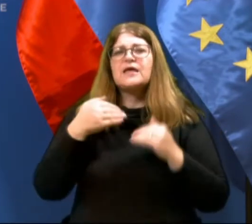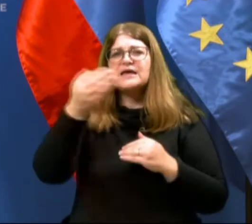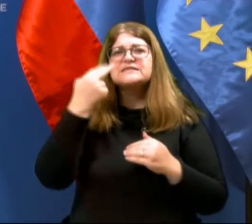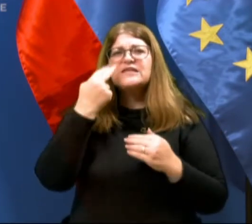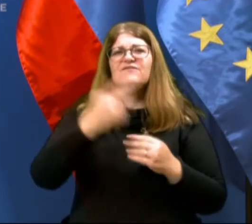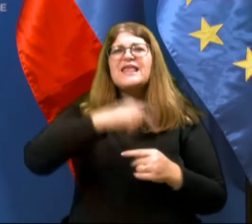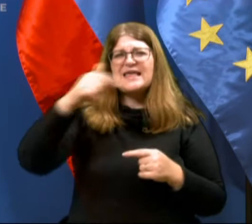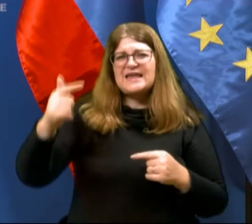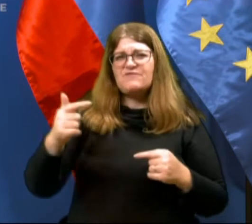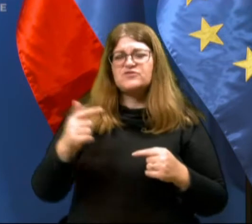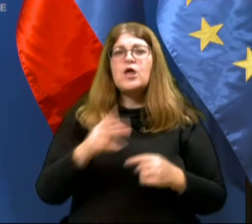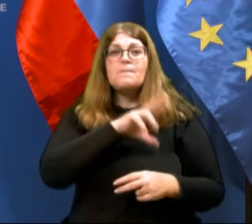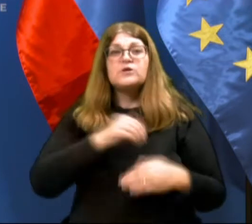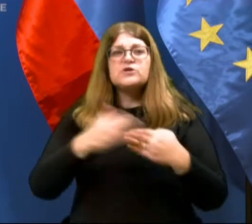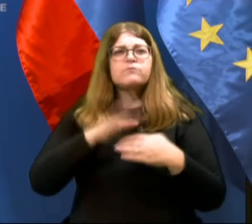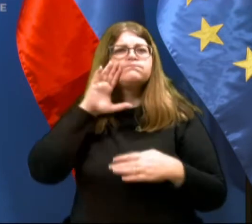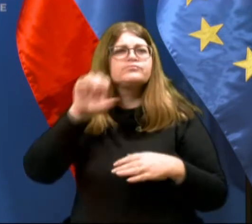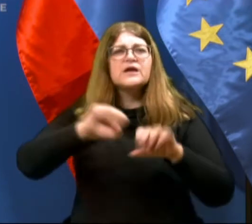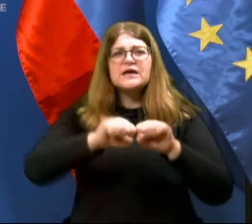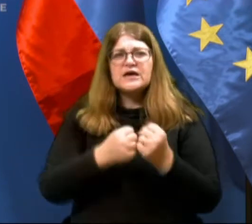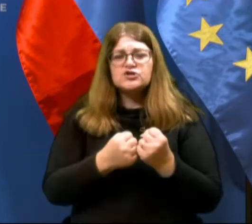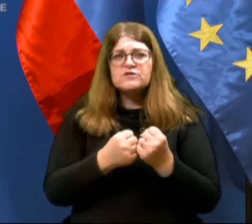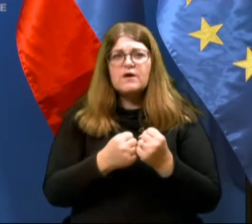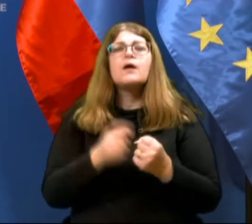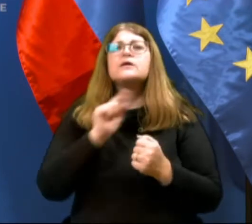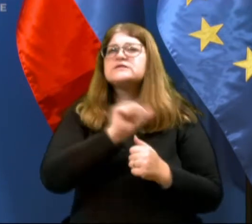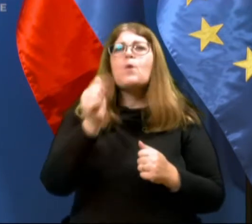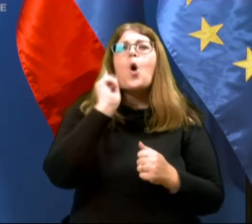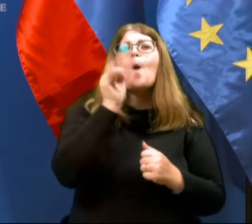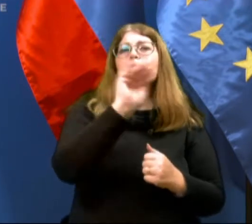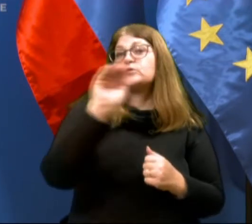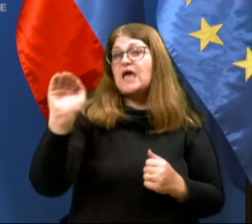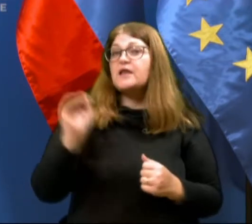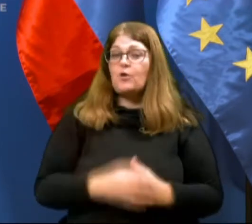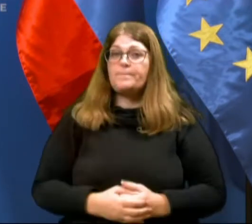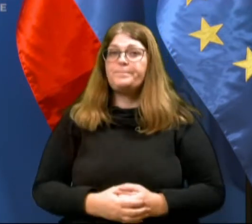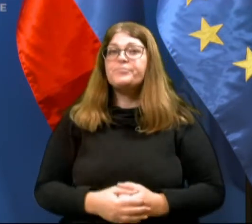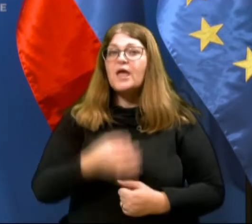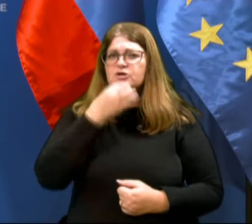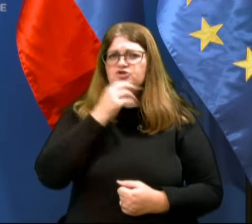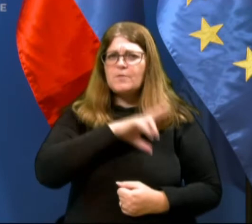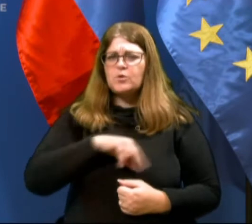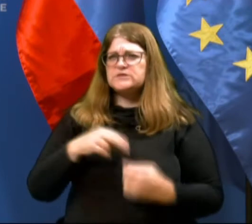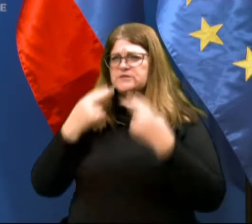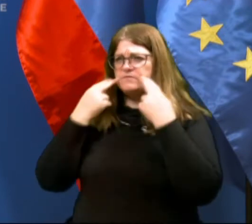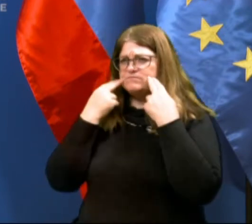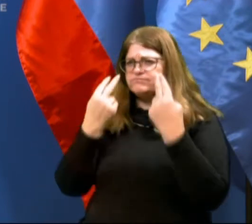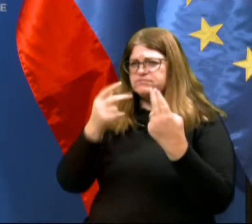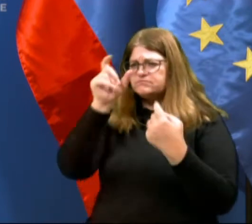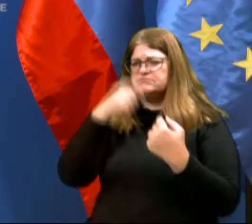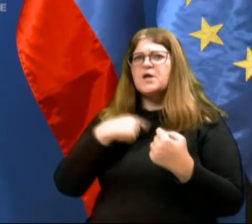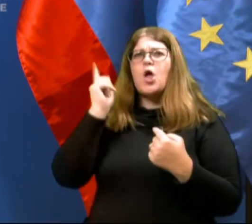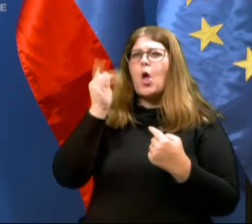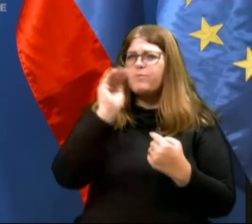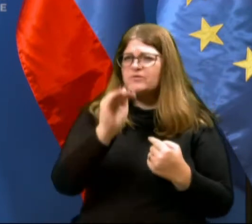prikazu, policisti ob zaznanih kršitvah v večji meri kršitelje opozarjajo. Če policisti ocenijo oziroma menijo, da opozorila